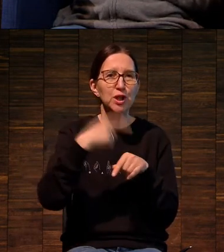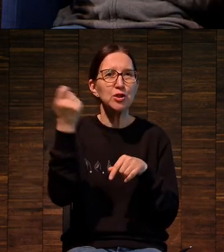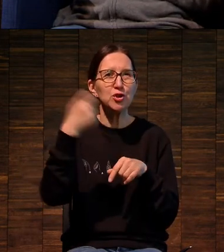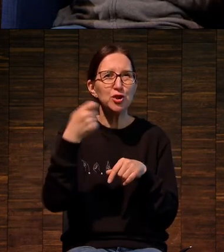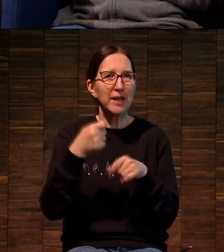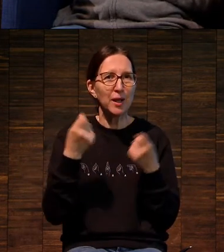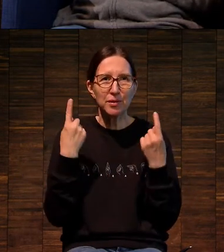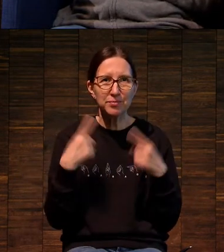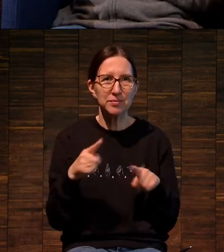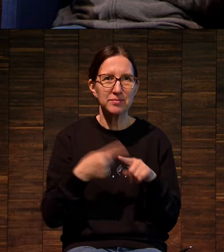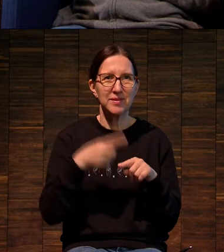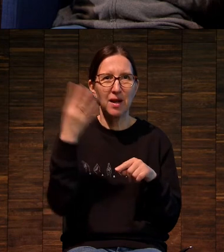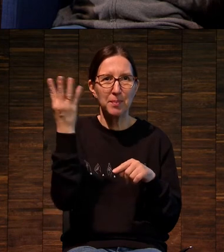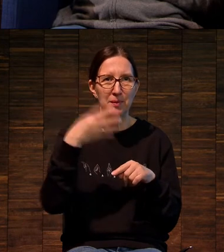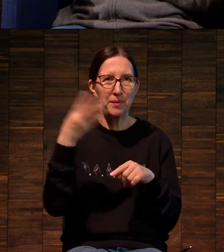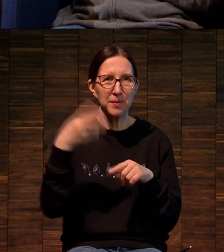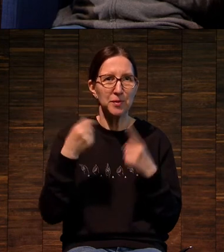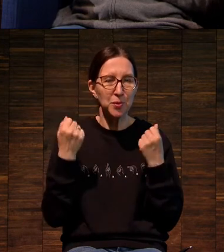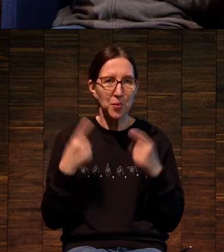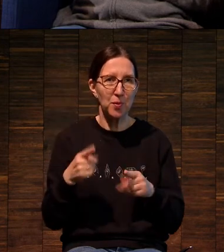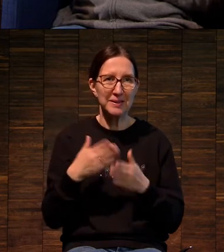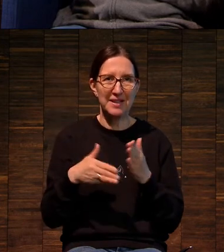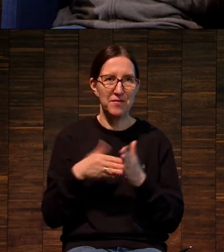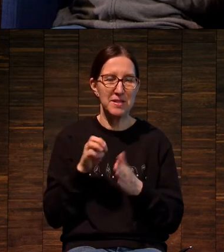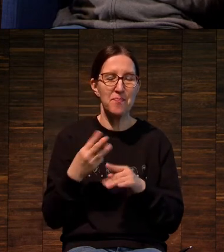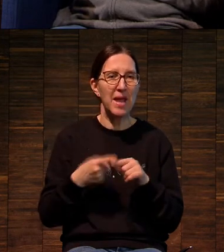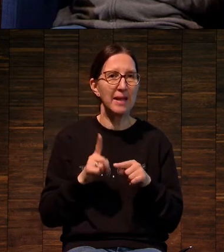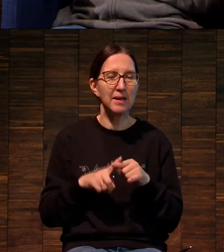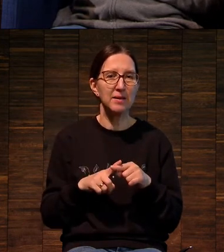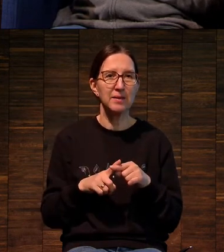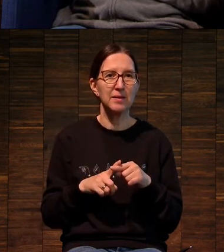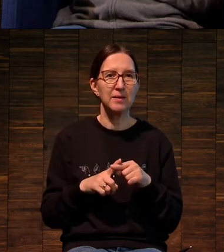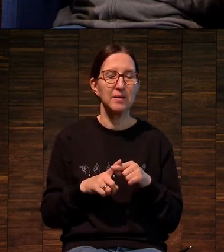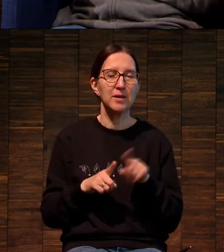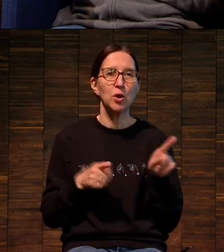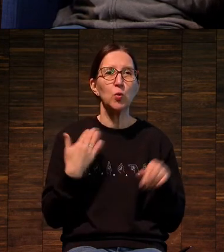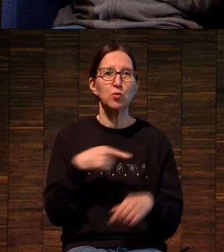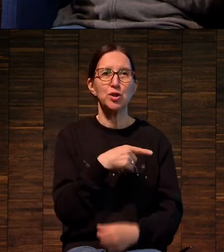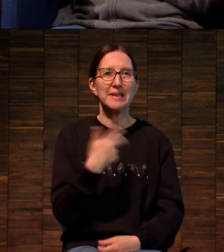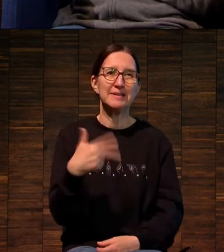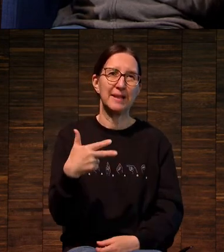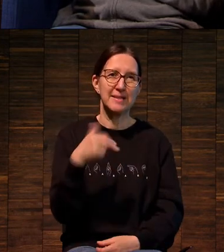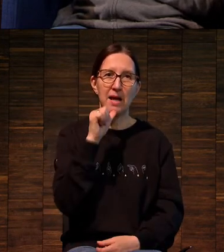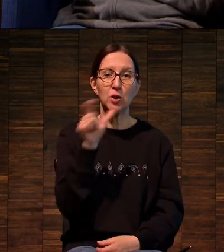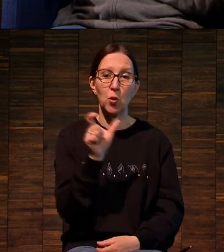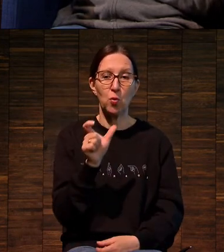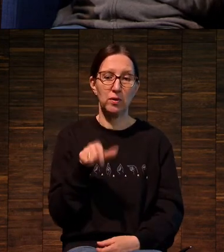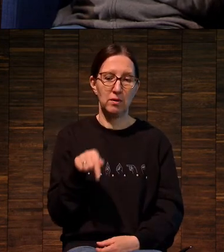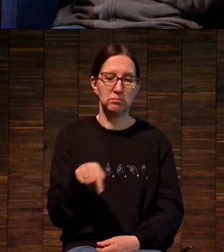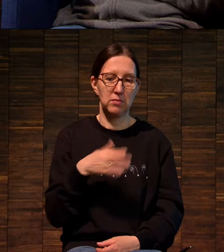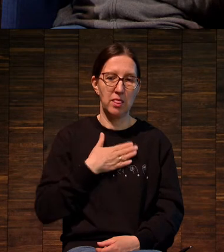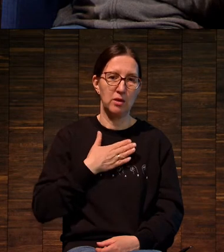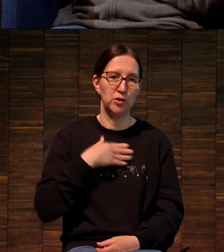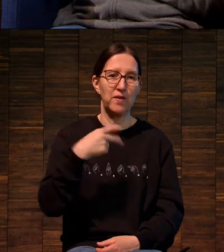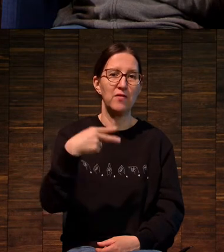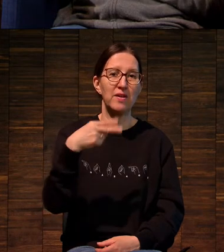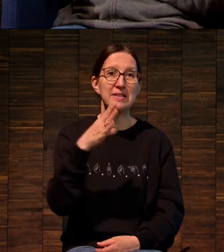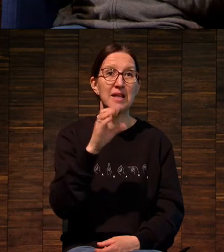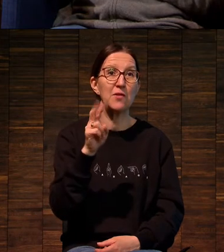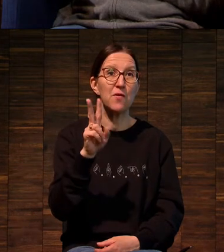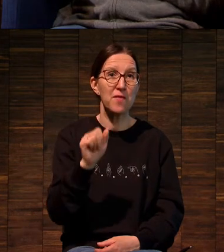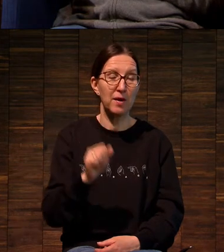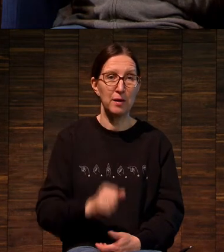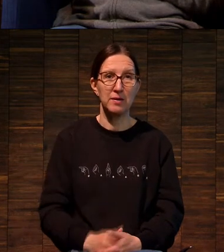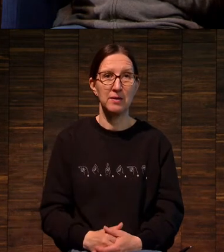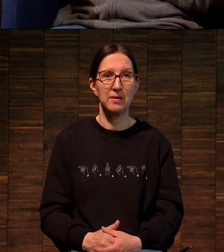это уже 30-е годы нашего XX века.